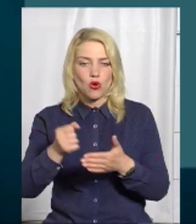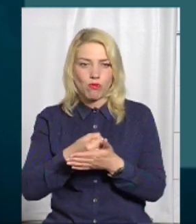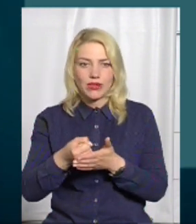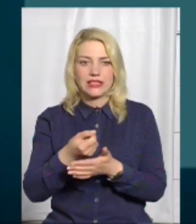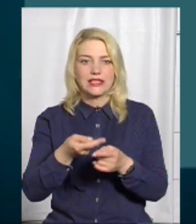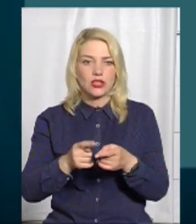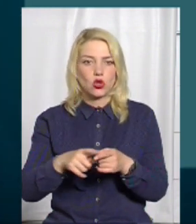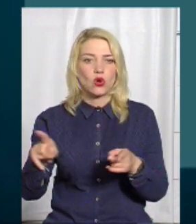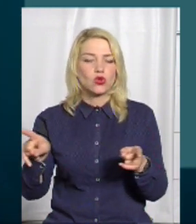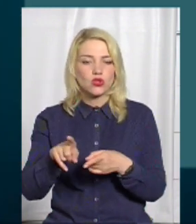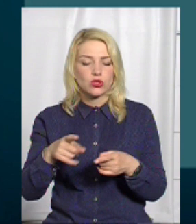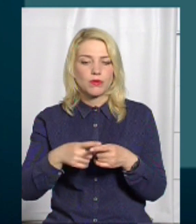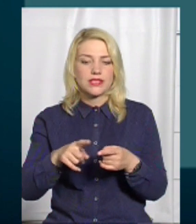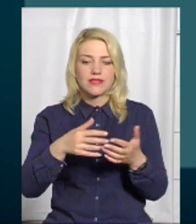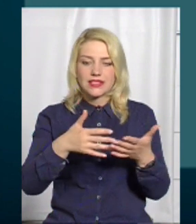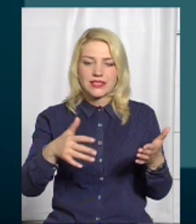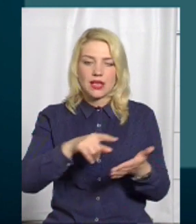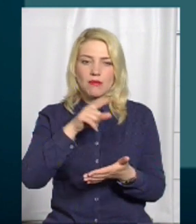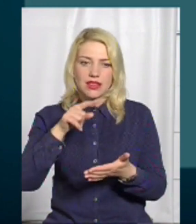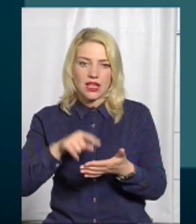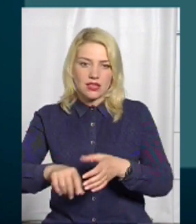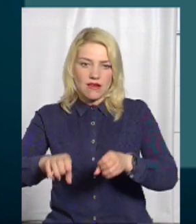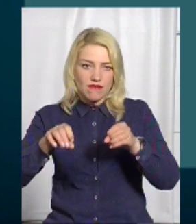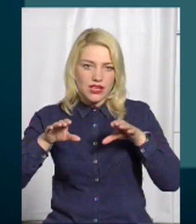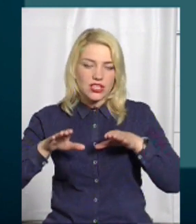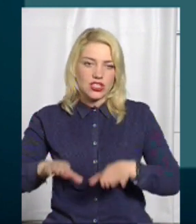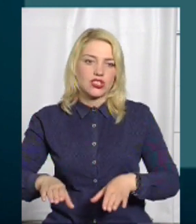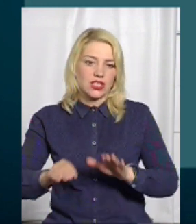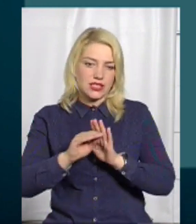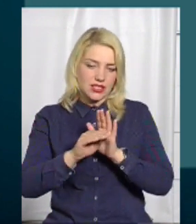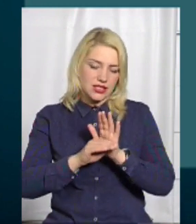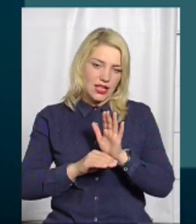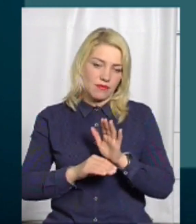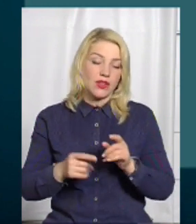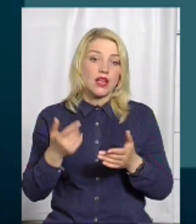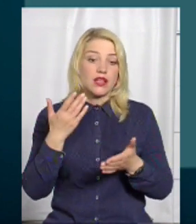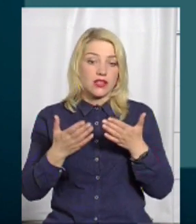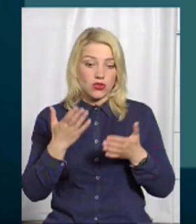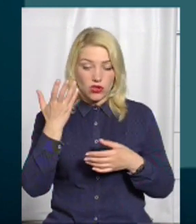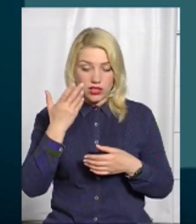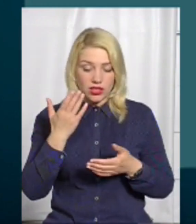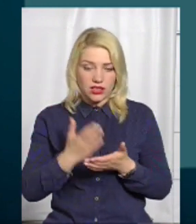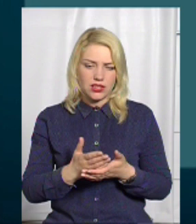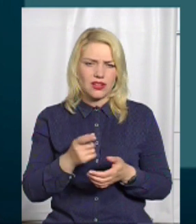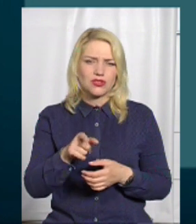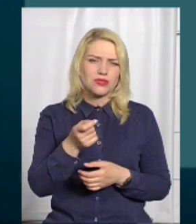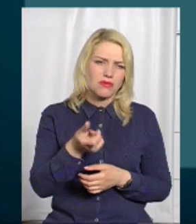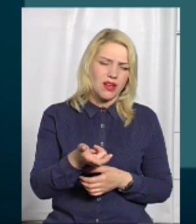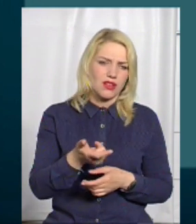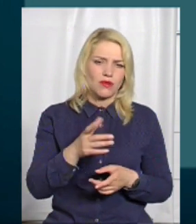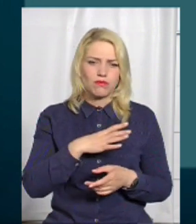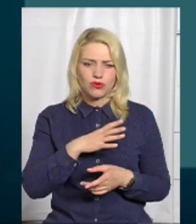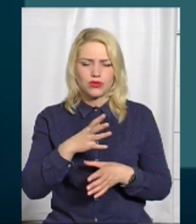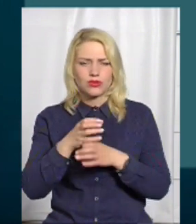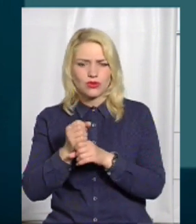ці всі питання вирішувати системним чином. Коли є, хоч їх мало, хоч їх там поскорочували,